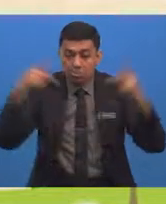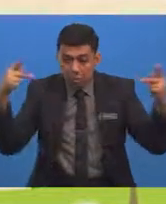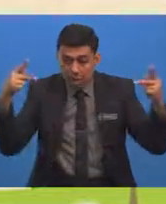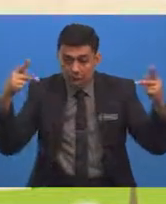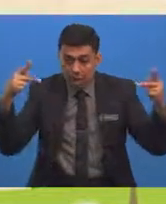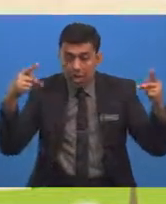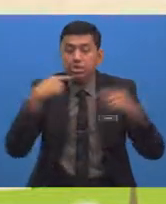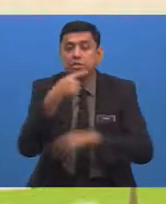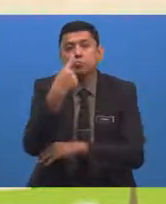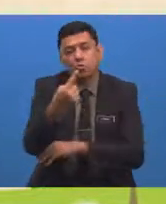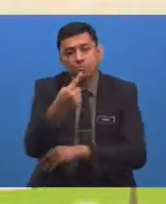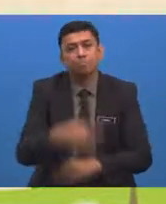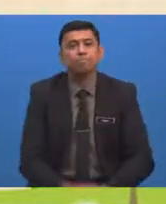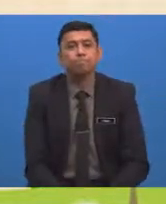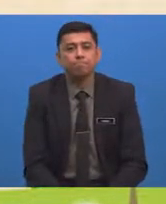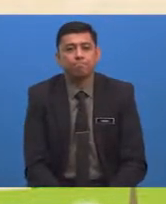Tersebut